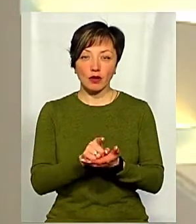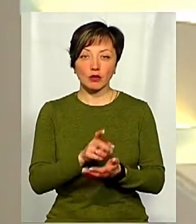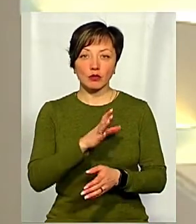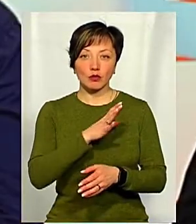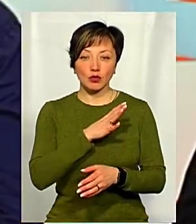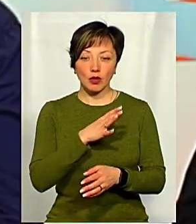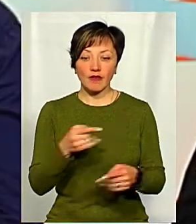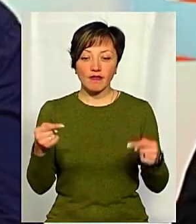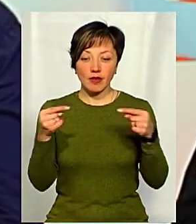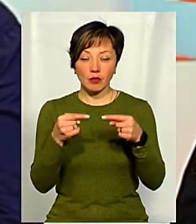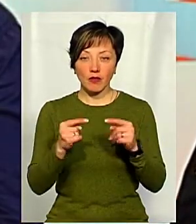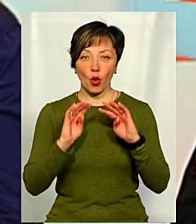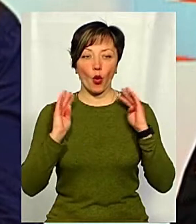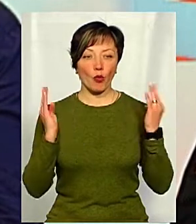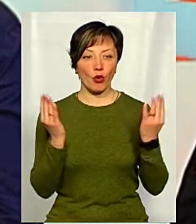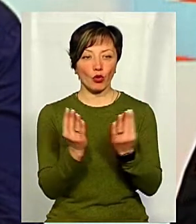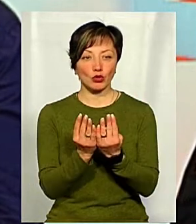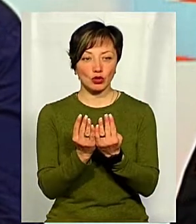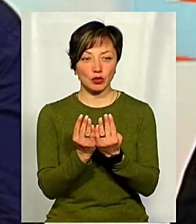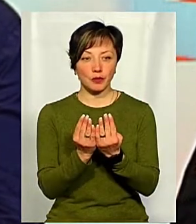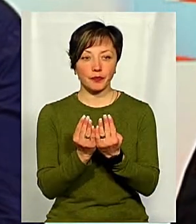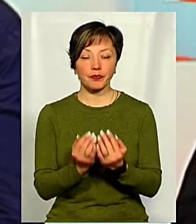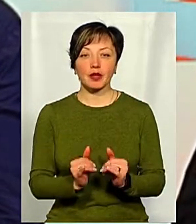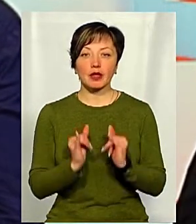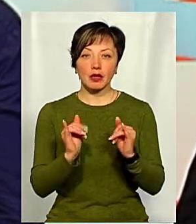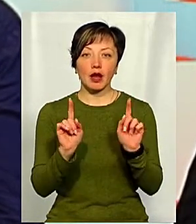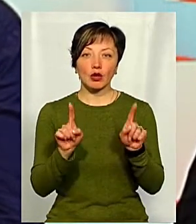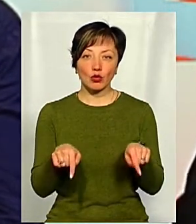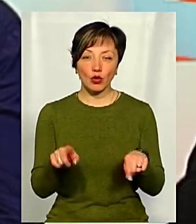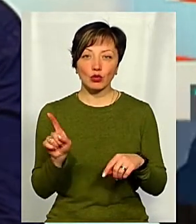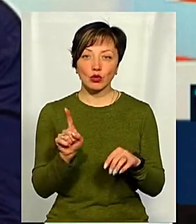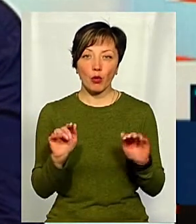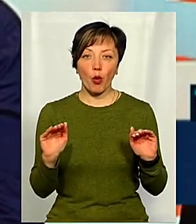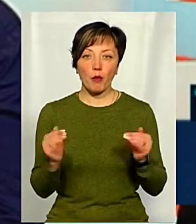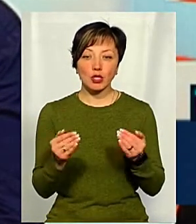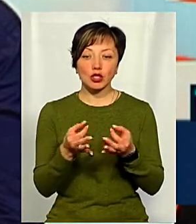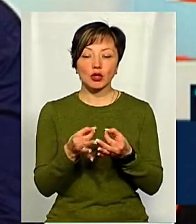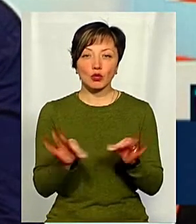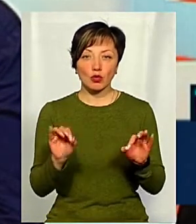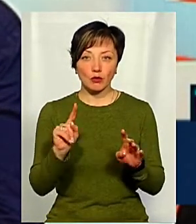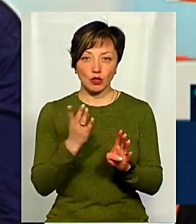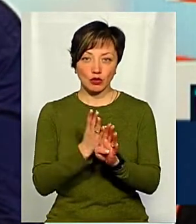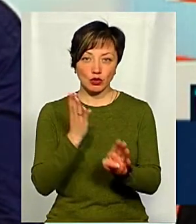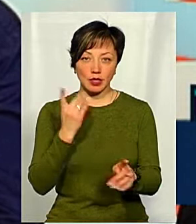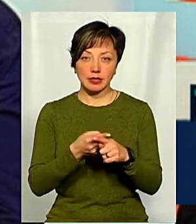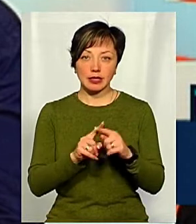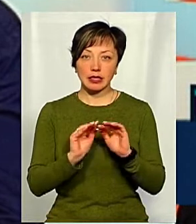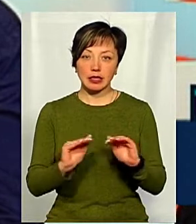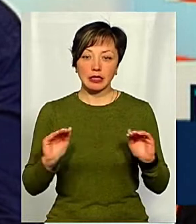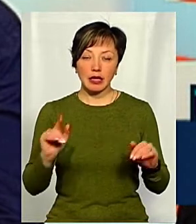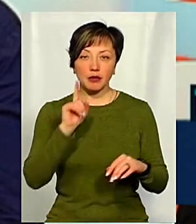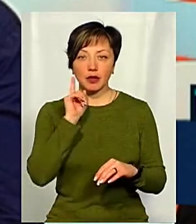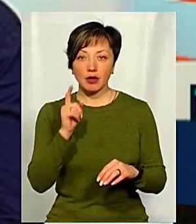бути, відповідним чином, обгорожена. Для того, щоб, скажімо, обмежити доступ, в першу чергу, це дітей,